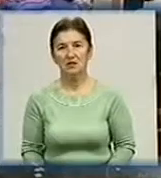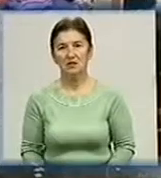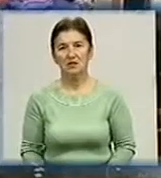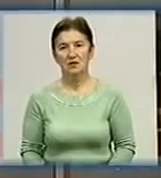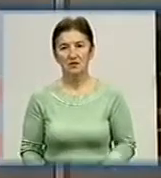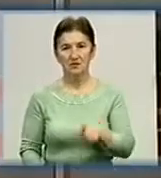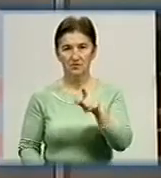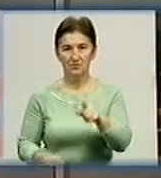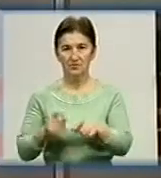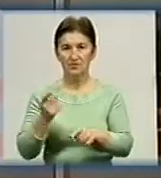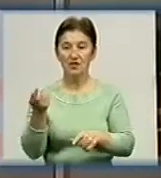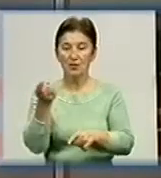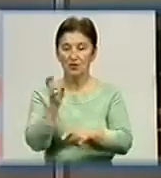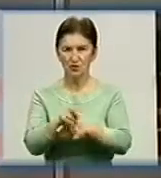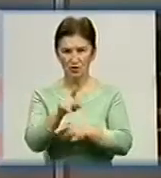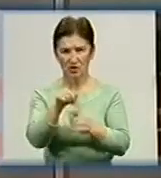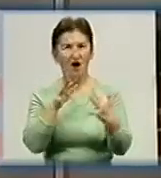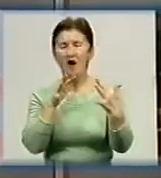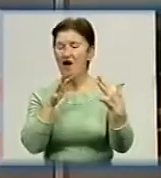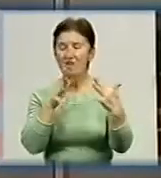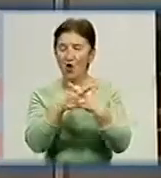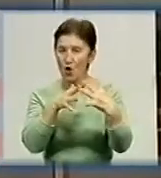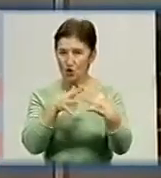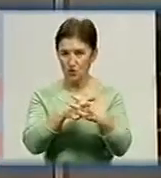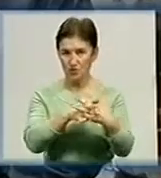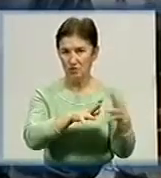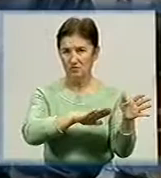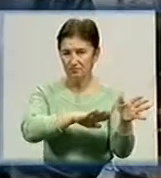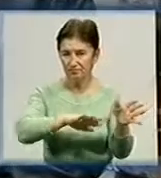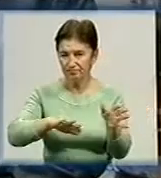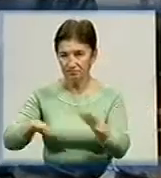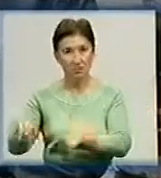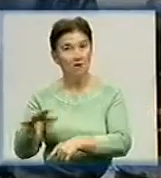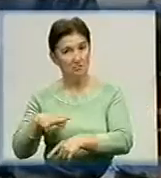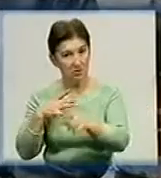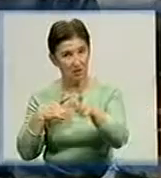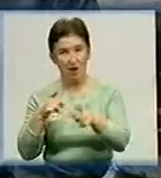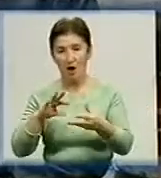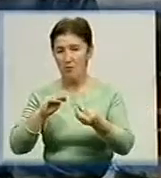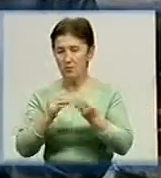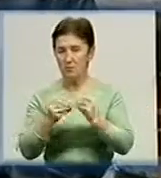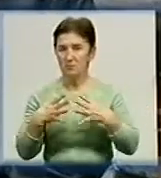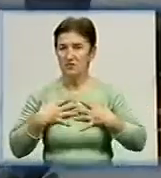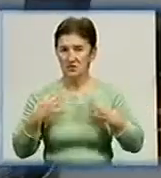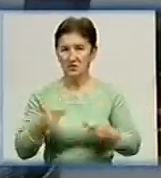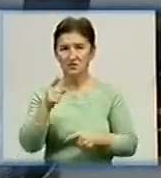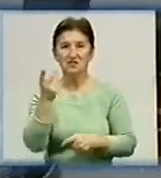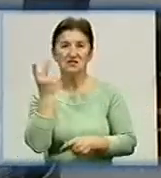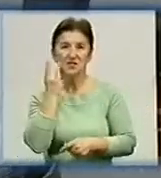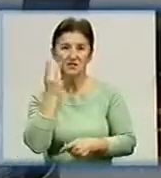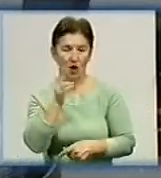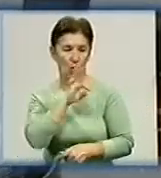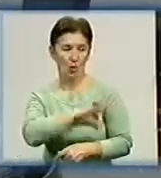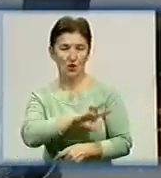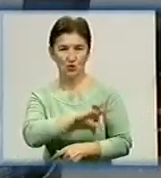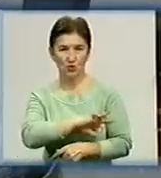Петро Робочий пройшов усю війну, проте зараз пройти навіть кілька кварталів йому складно. Через проблеми зі здоров'ям ветеран постійно користується громадським